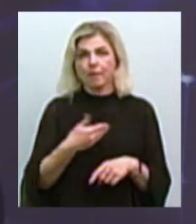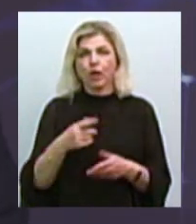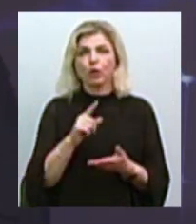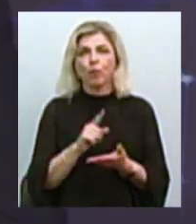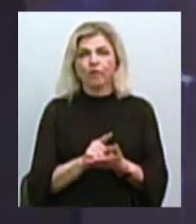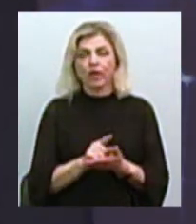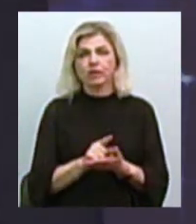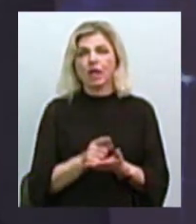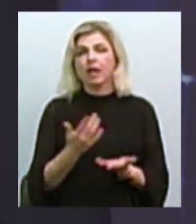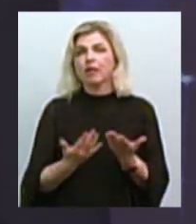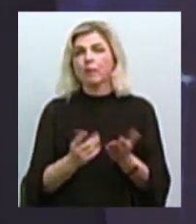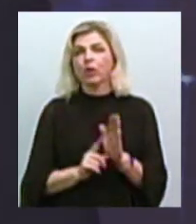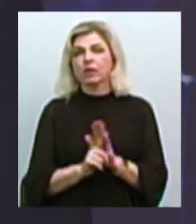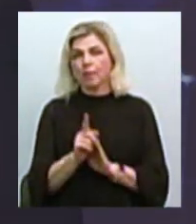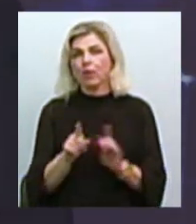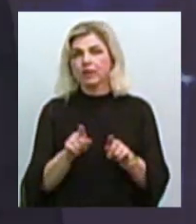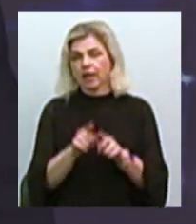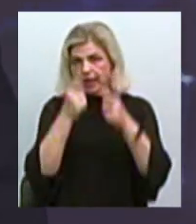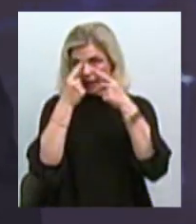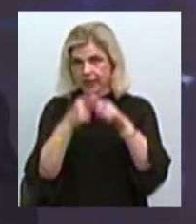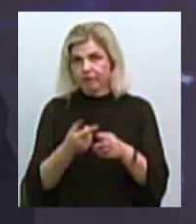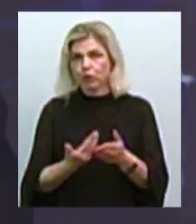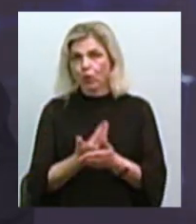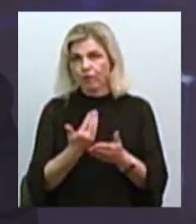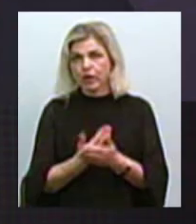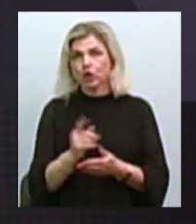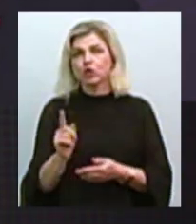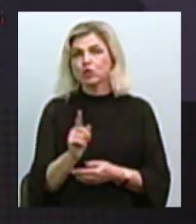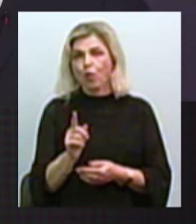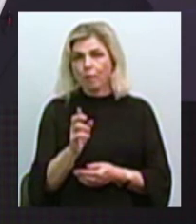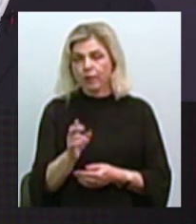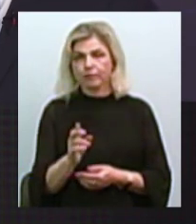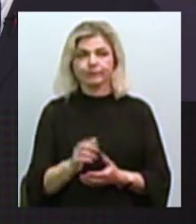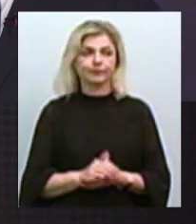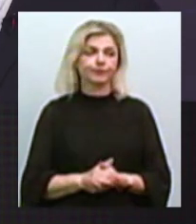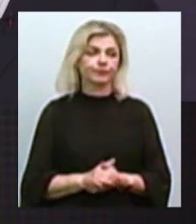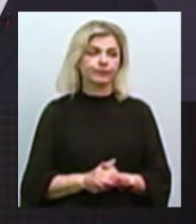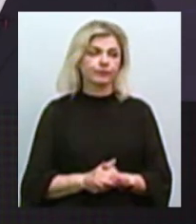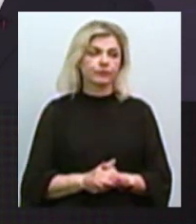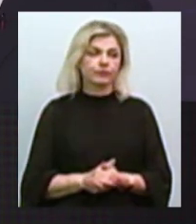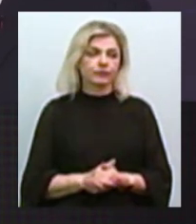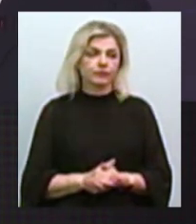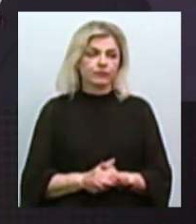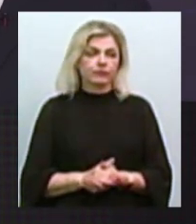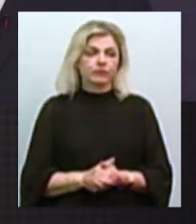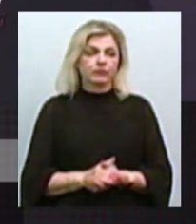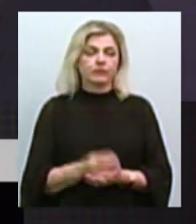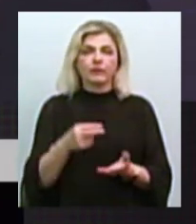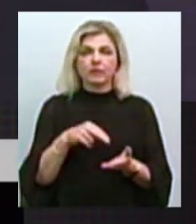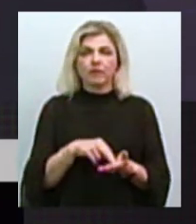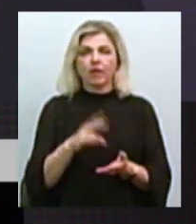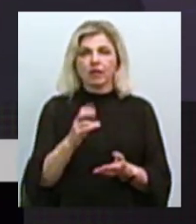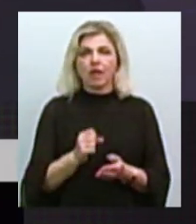мабуть, запроваджувати такі технічні новинки для того, щоб стати на шлях диджиталізації.